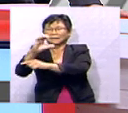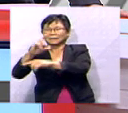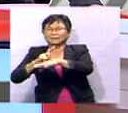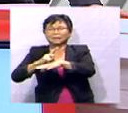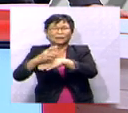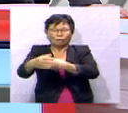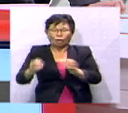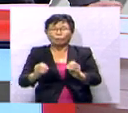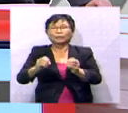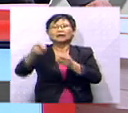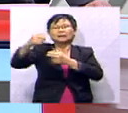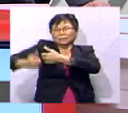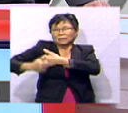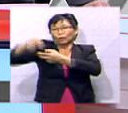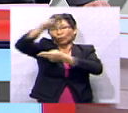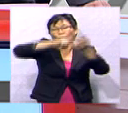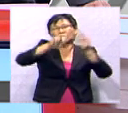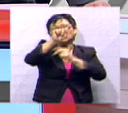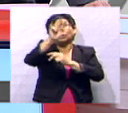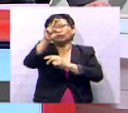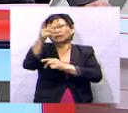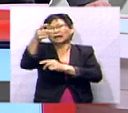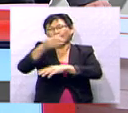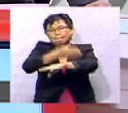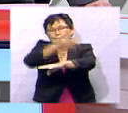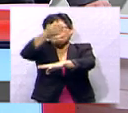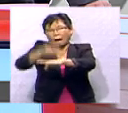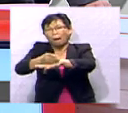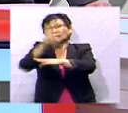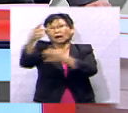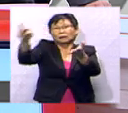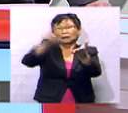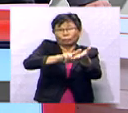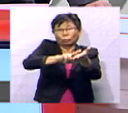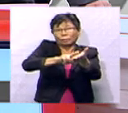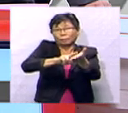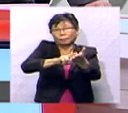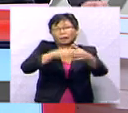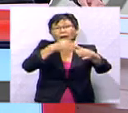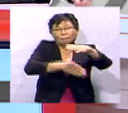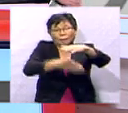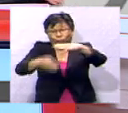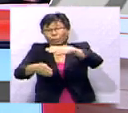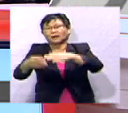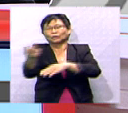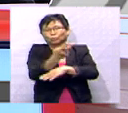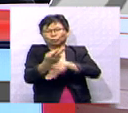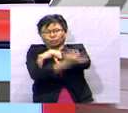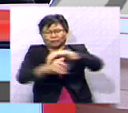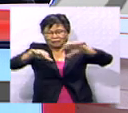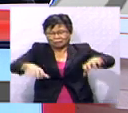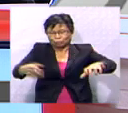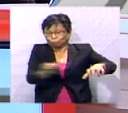pengkalan tentera udara di Raja Malaysia, UDM Batua. Menerusi satu kenyataan bersama oleh HLC, kedua-dua negara